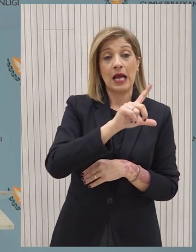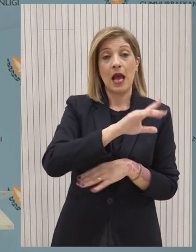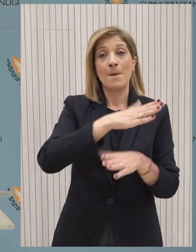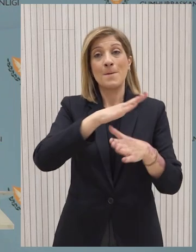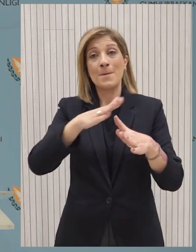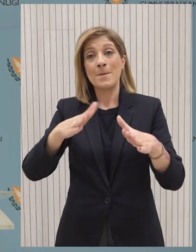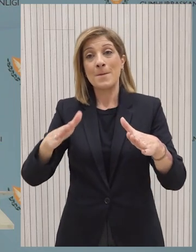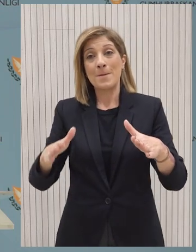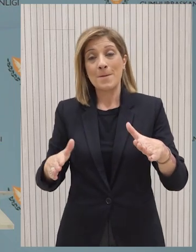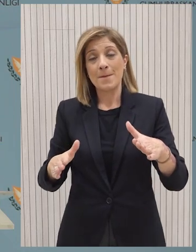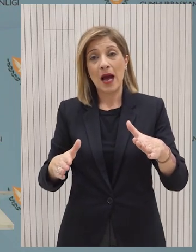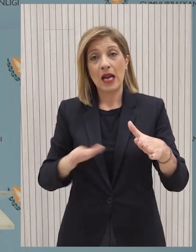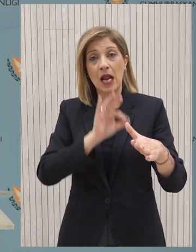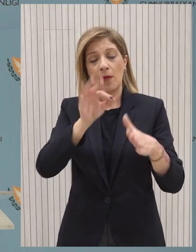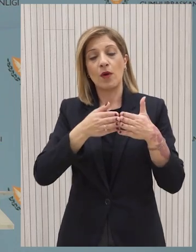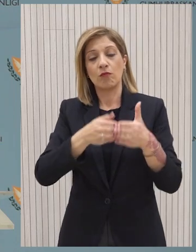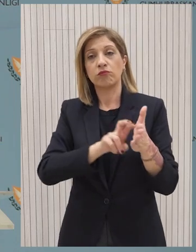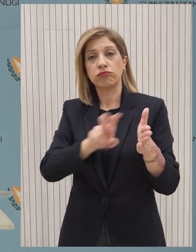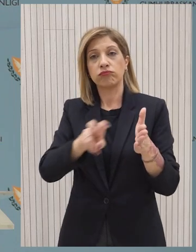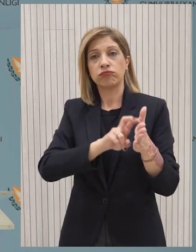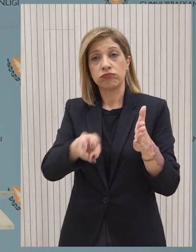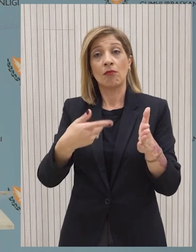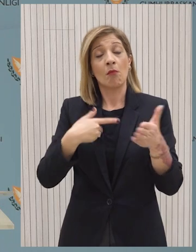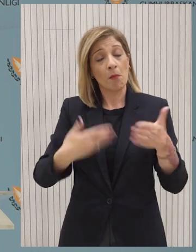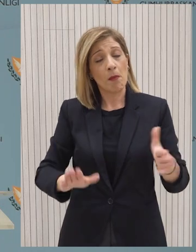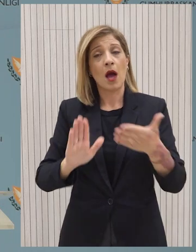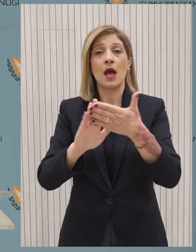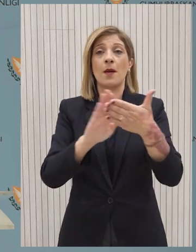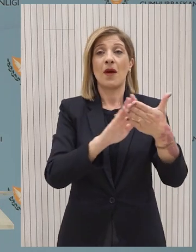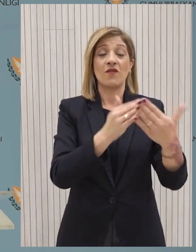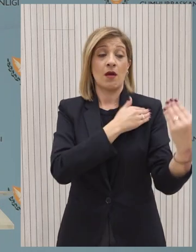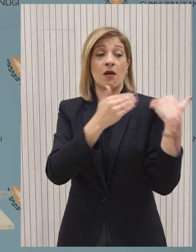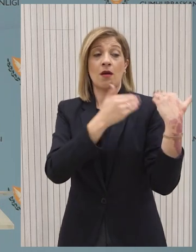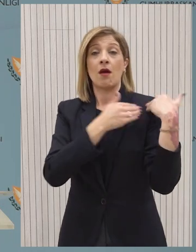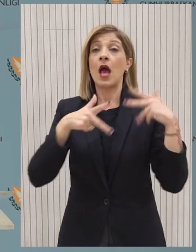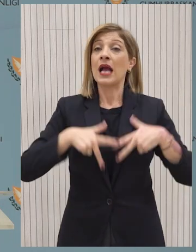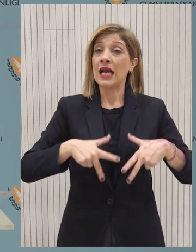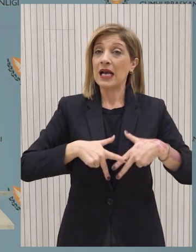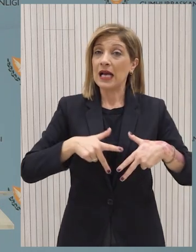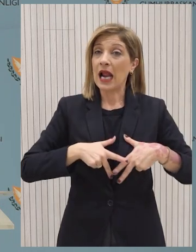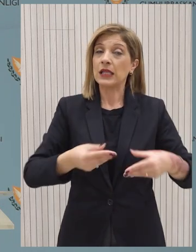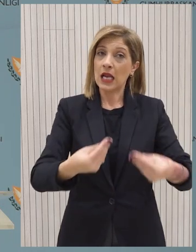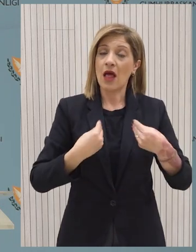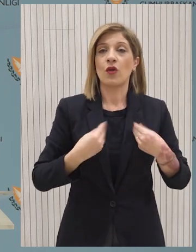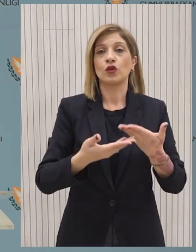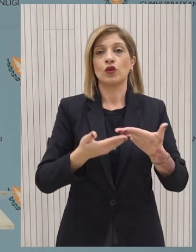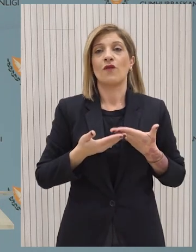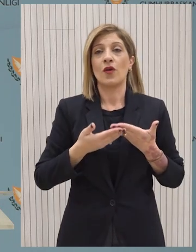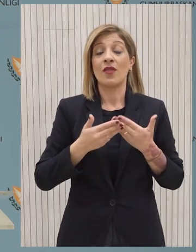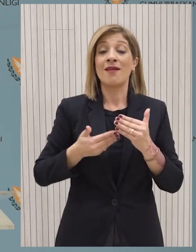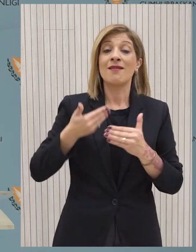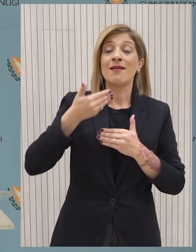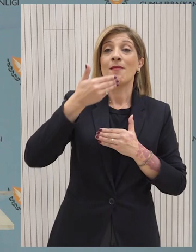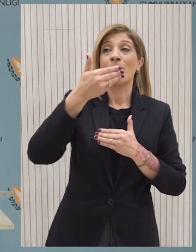αποταθεί κοντά μας κράτη για να μας το προσφέρουν. Μεσοπρόθεσμα εξετάζεται η λύση για την δημιουργία μιας πλωτής πλατφόρμας